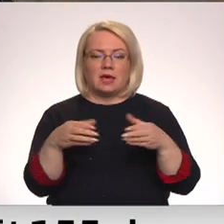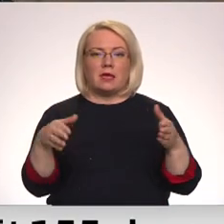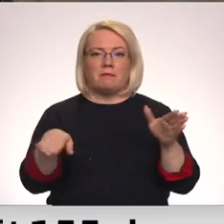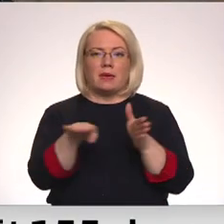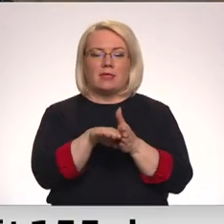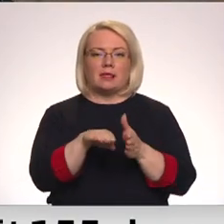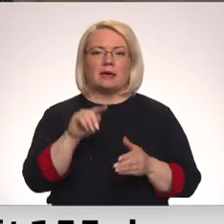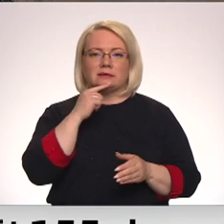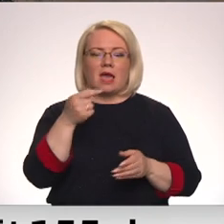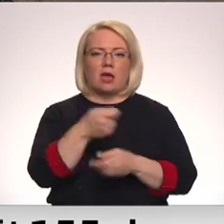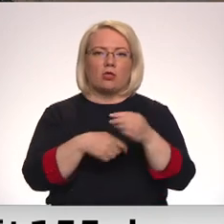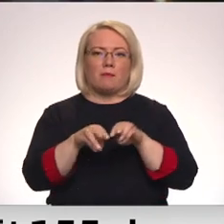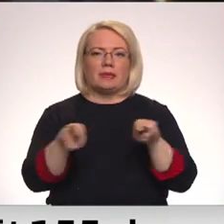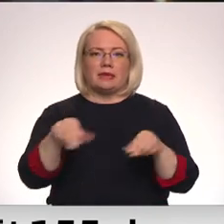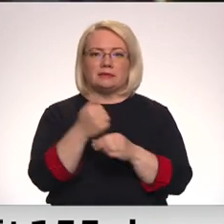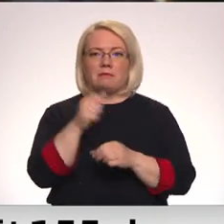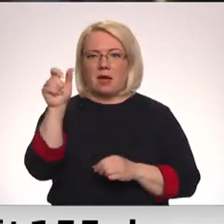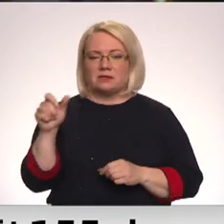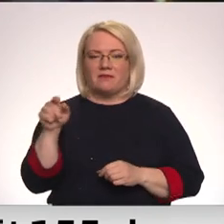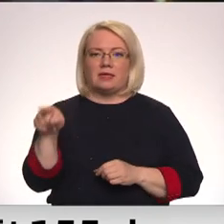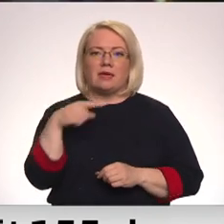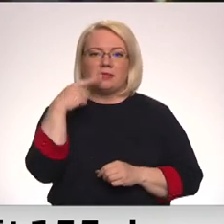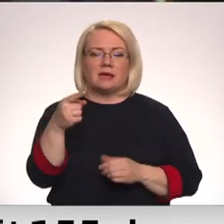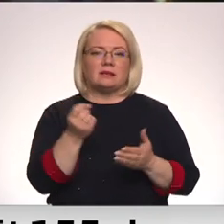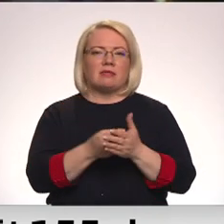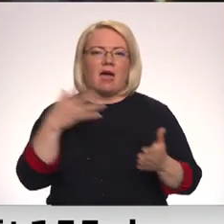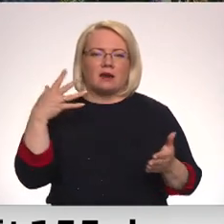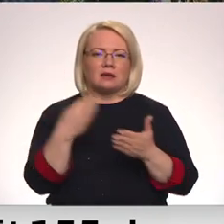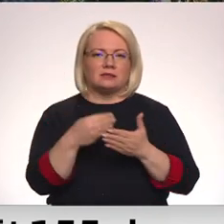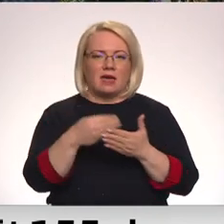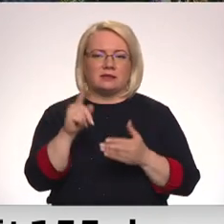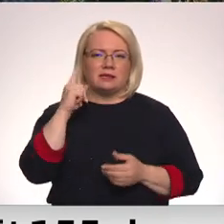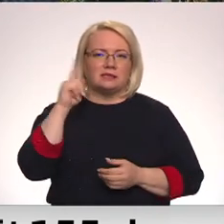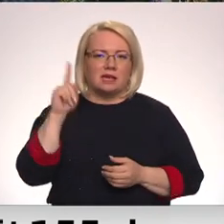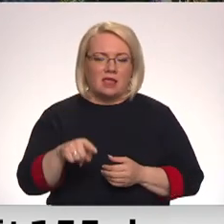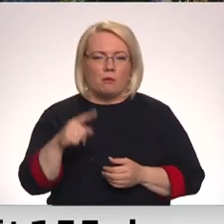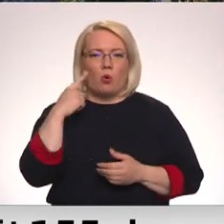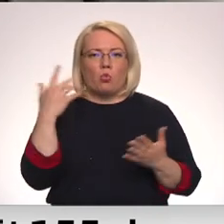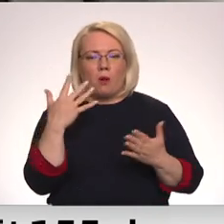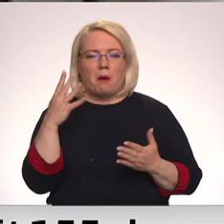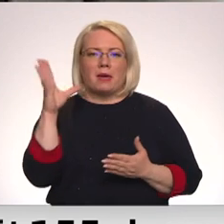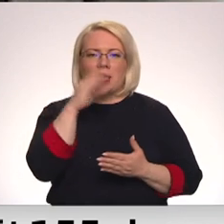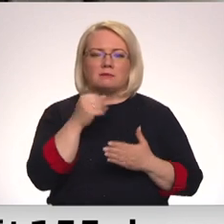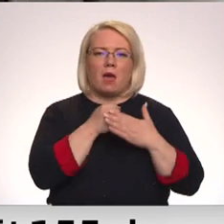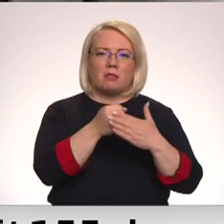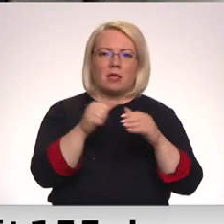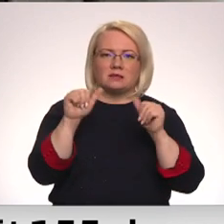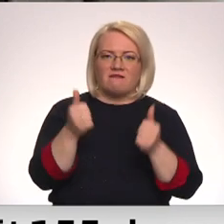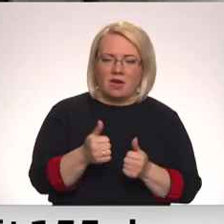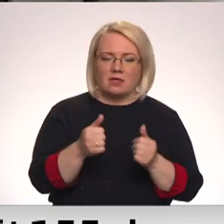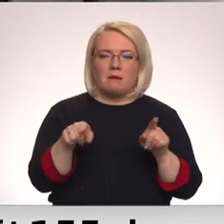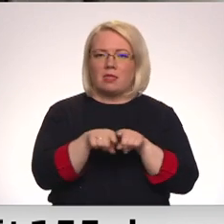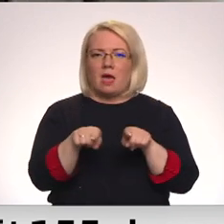ekonomikas ministrijas pārstāvi. Viņi norādīja, ka augsto tarifu riski ir zināma un tiek domāts par iespējamiem atbalsta mehānismiem. Bet kā